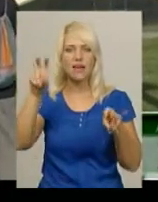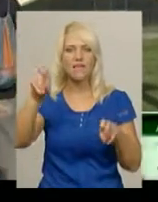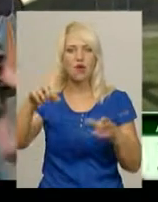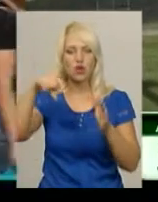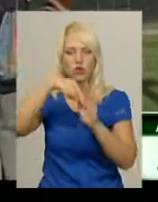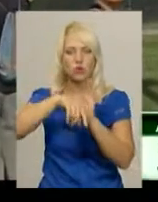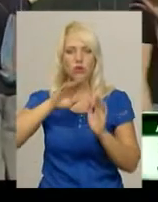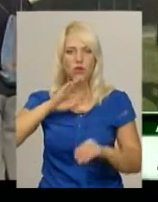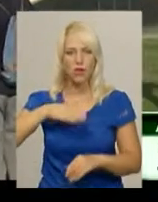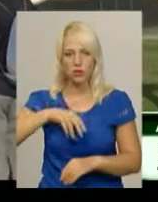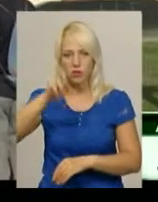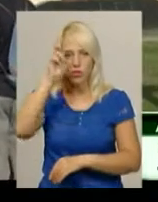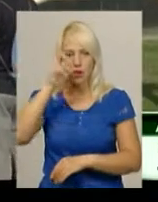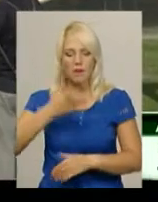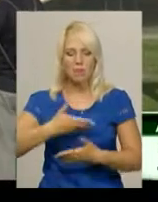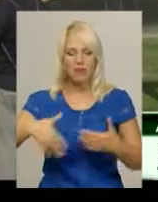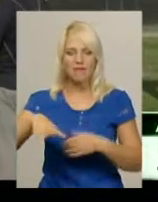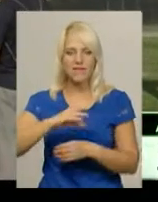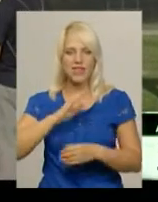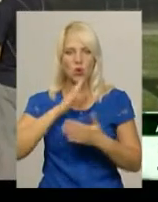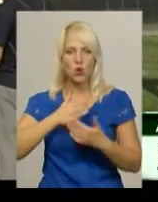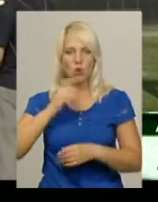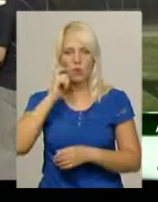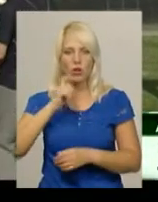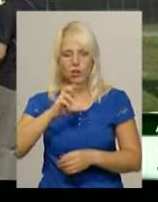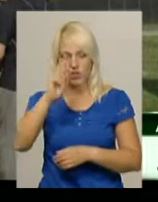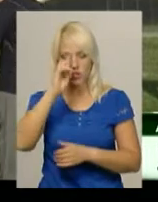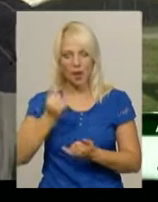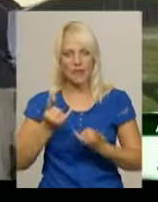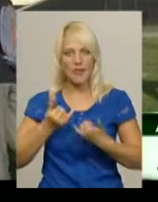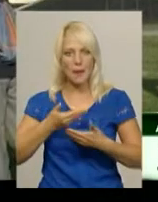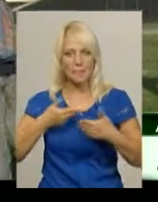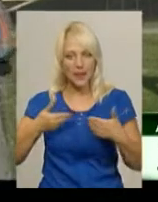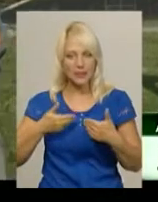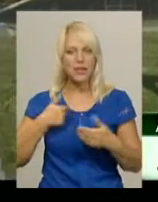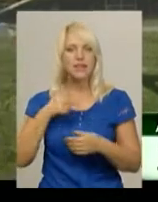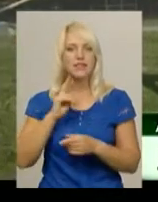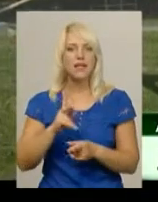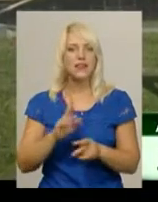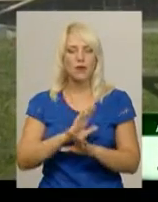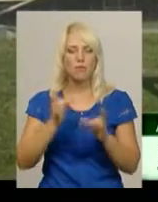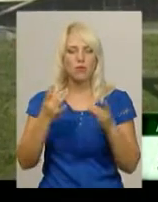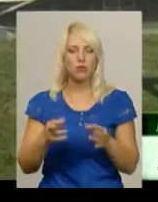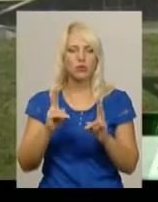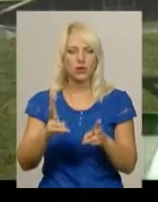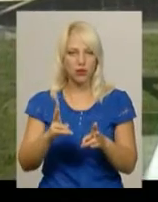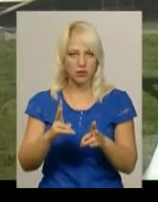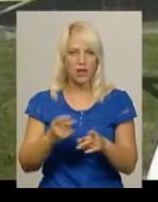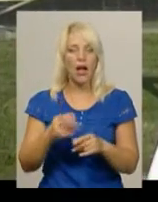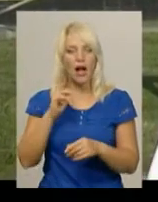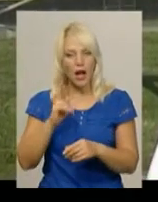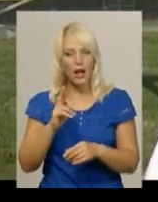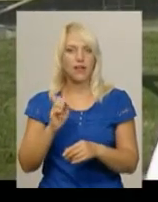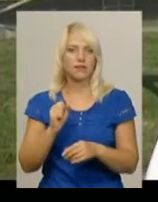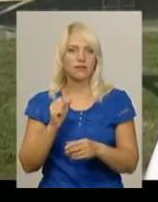Ми всі живемо в Україну, любимо Україну. Держава для мене, наприклад, це не тільки поняття абстрактне. Держава – це